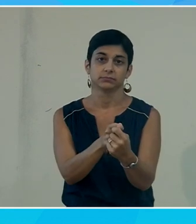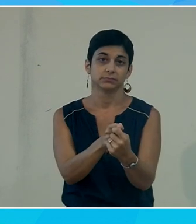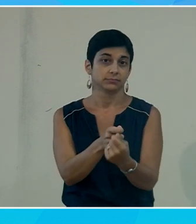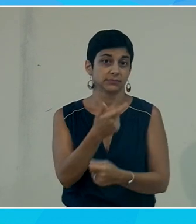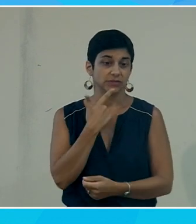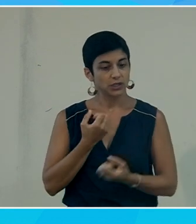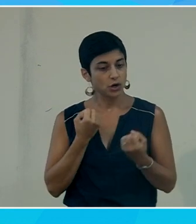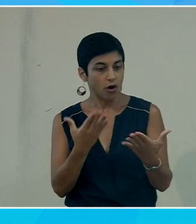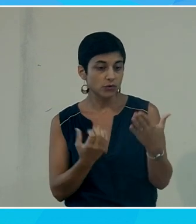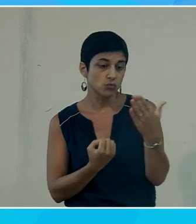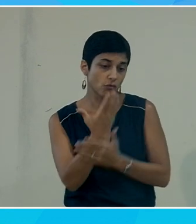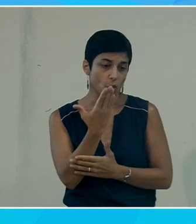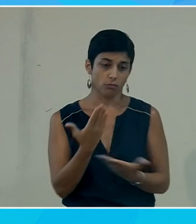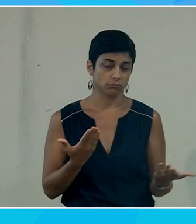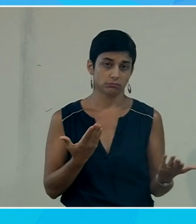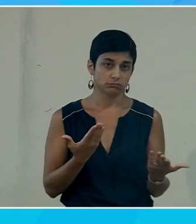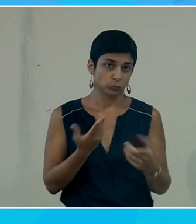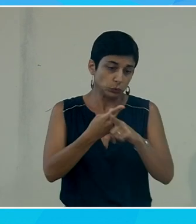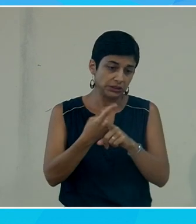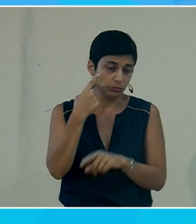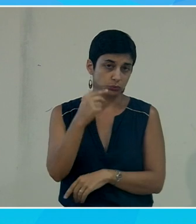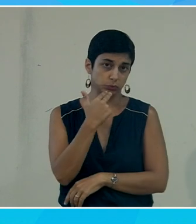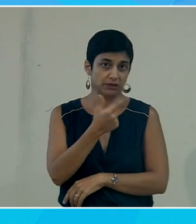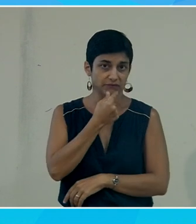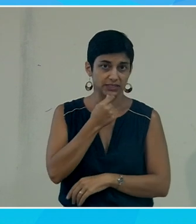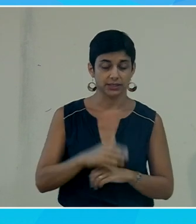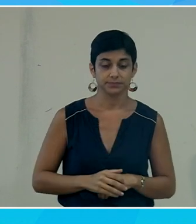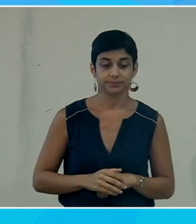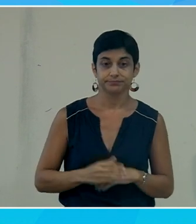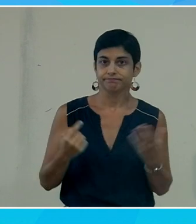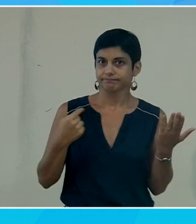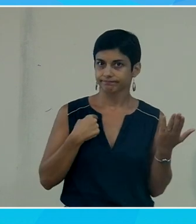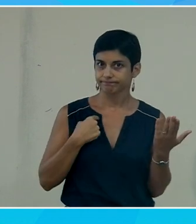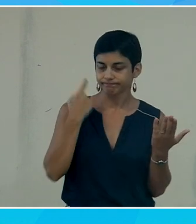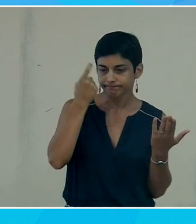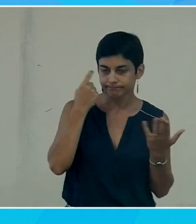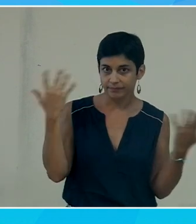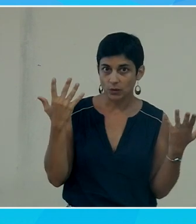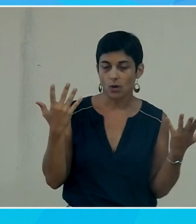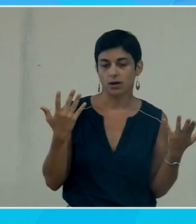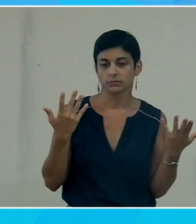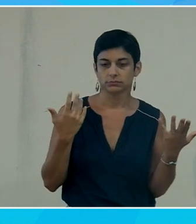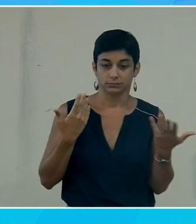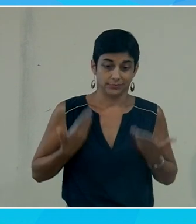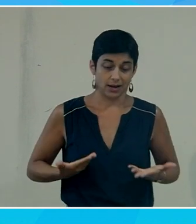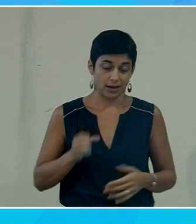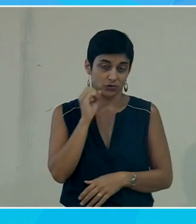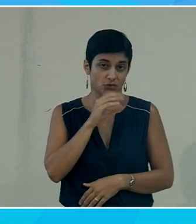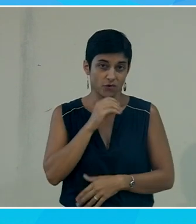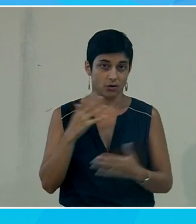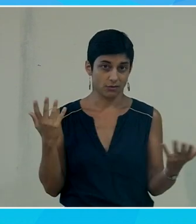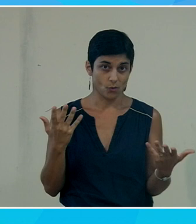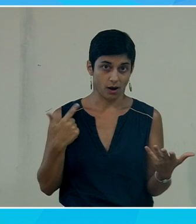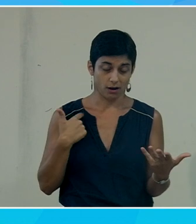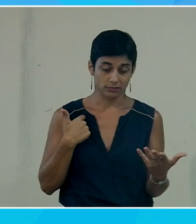'offrir de nouveaux cas d'usage et donc la problématique pour moi dans ce scénario là c'est principalement et c'est ce que je fais beaucoup en ce moment c'est